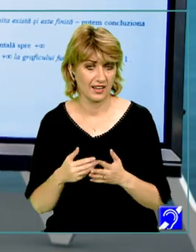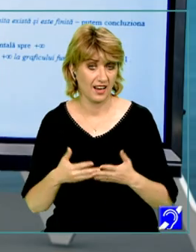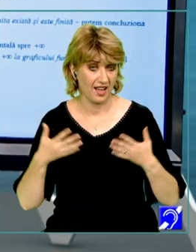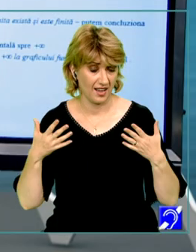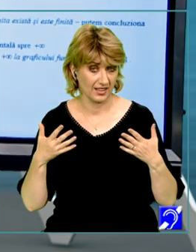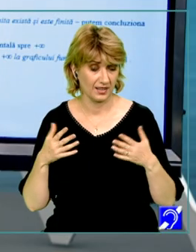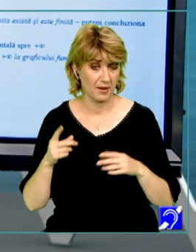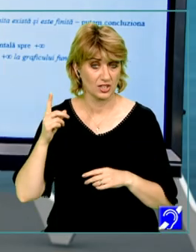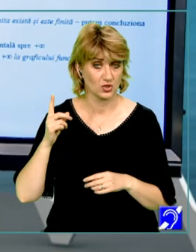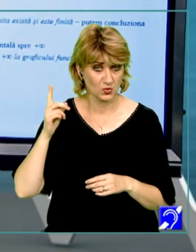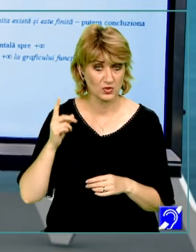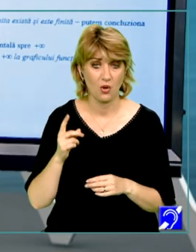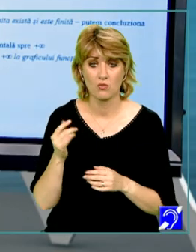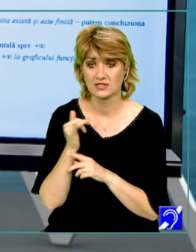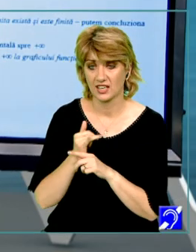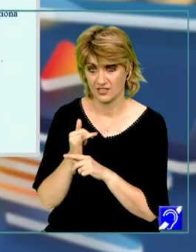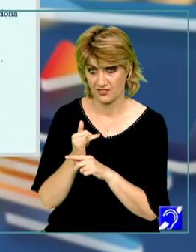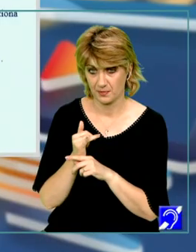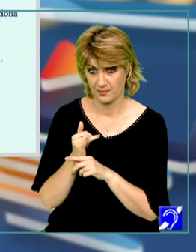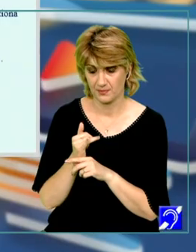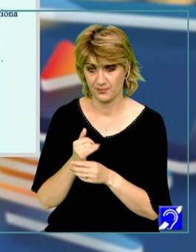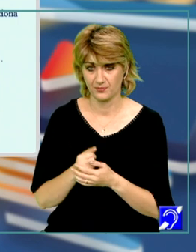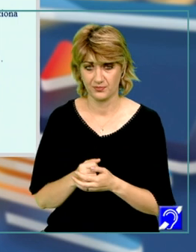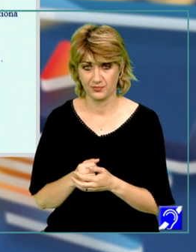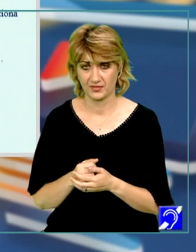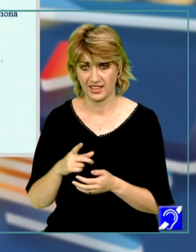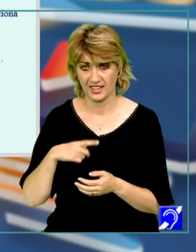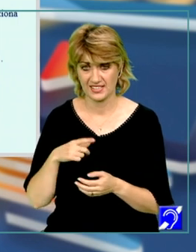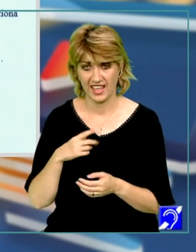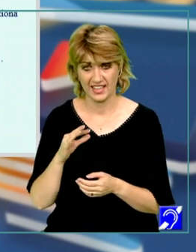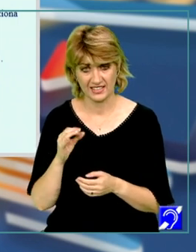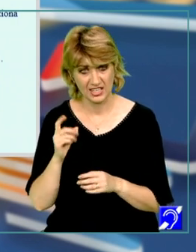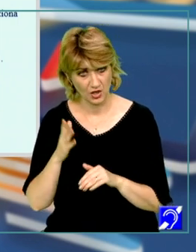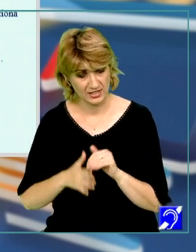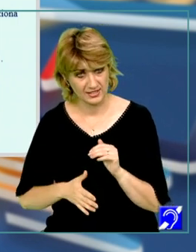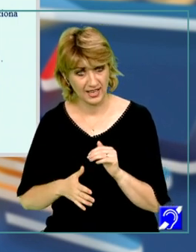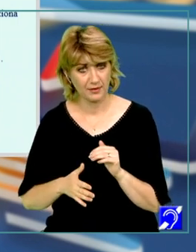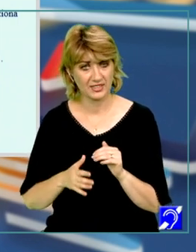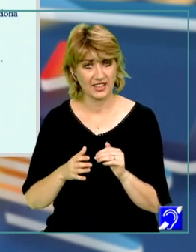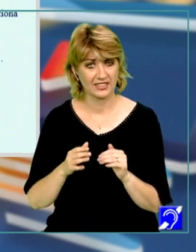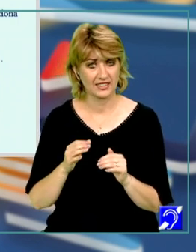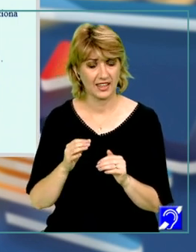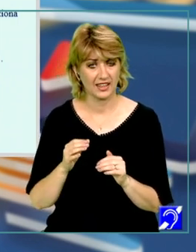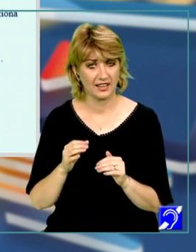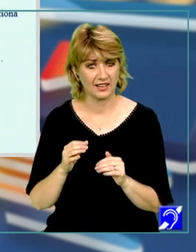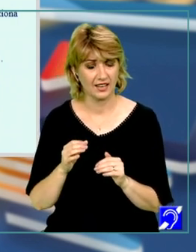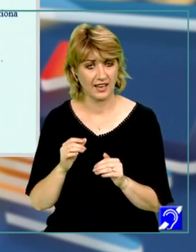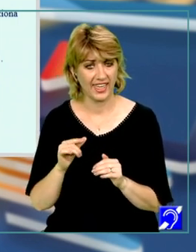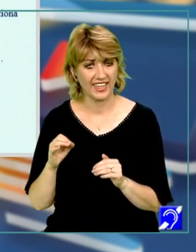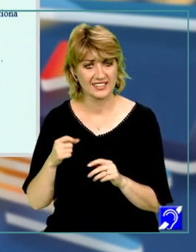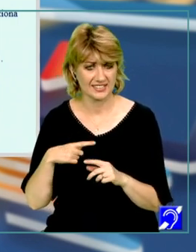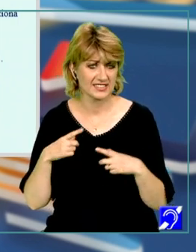mai sus, observăm că e îndeplinită existența, este o limită finită. În cazul în care